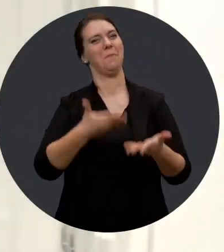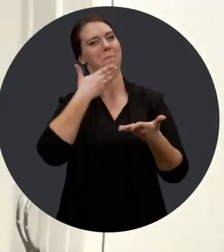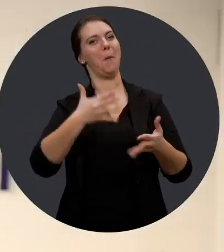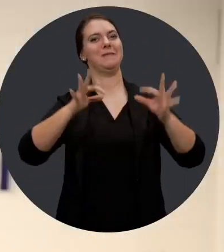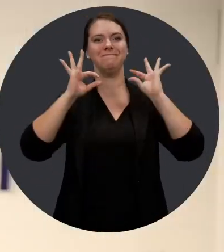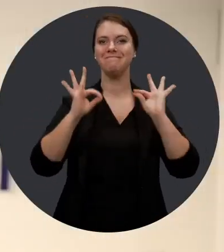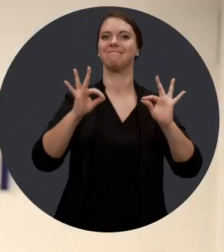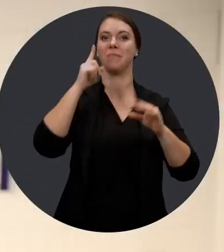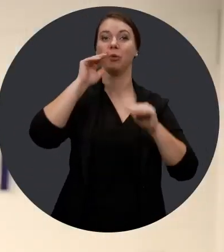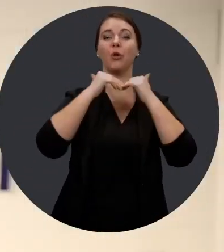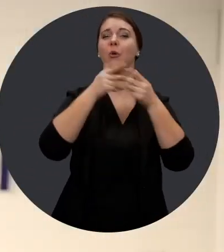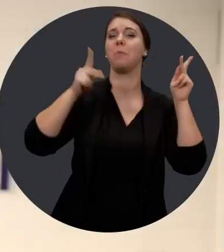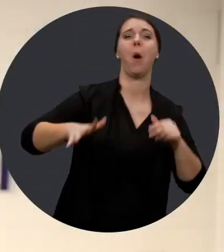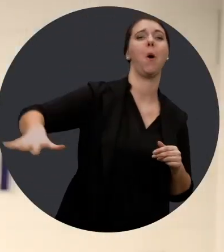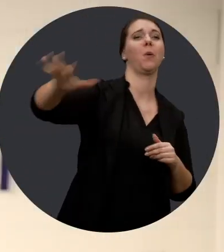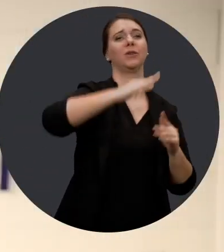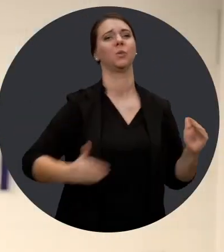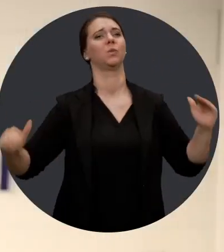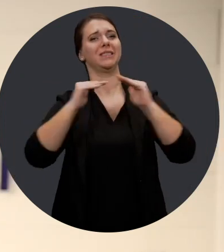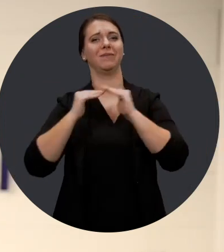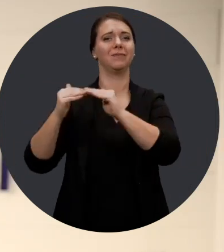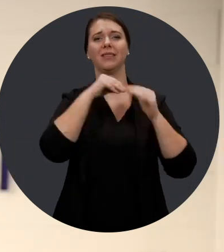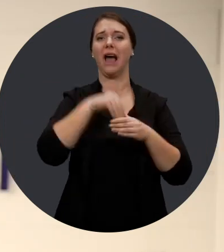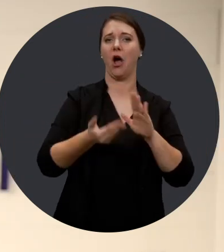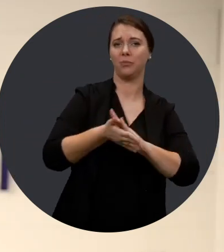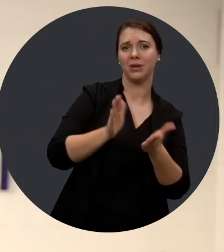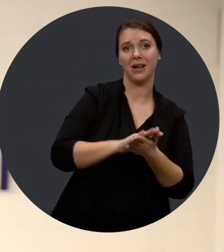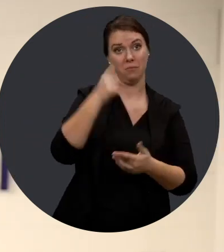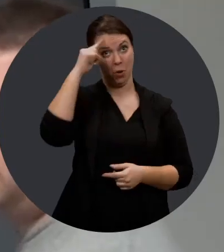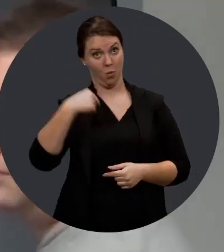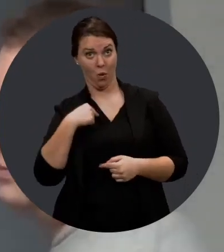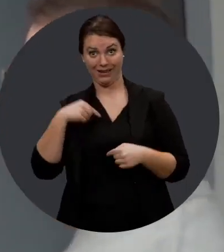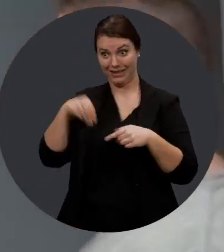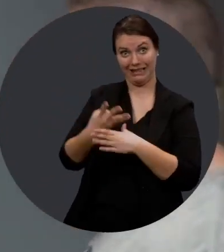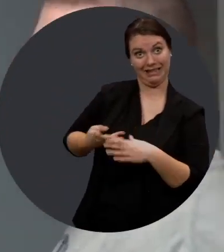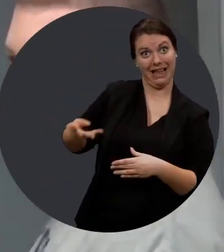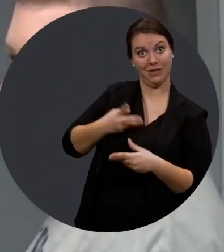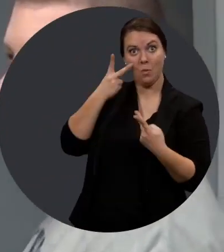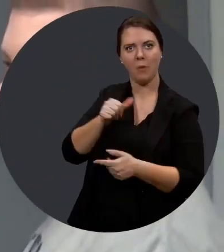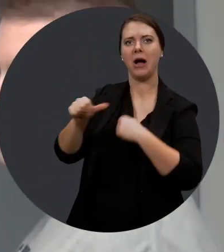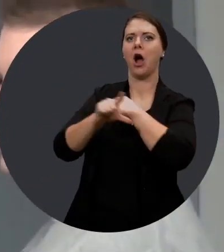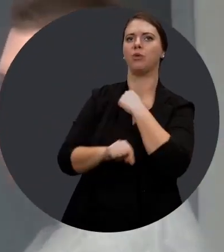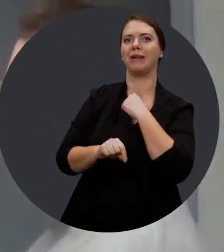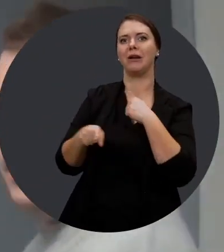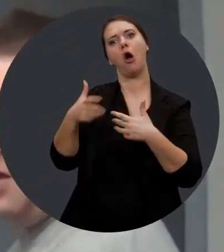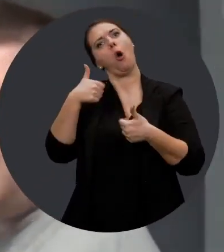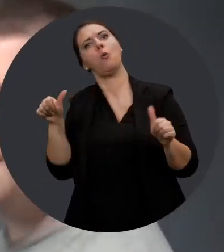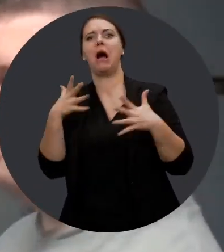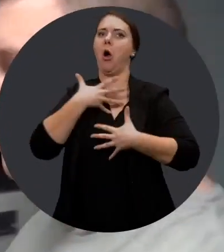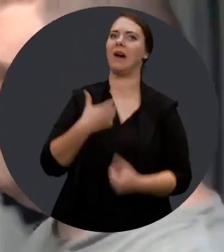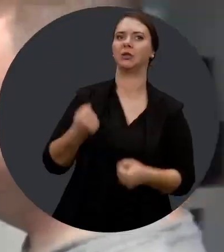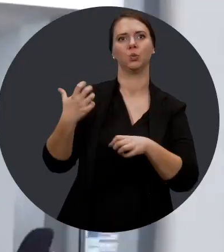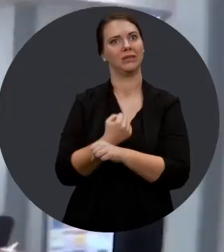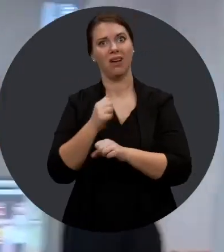peut être fait. Si c'est fait de la bonne façon, c'est bon pour tout le monde, inclusivement l'entreprise. Pour moi, voir ces quatre individus,